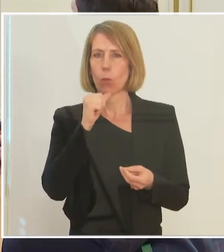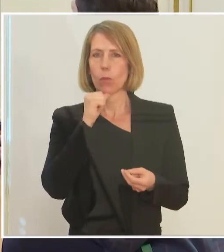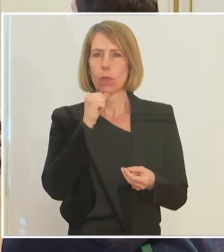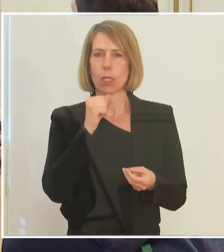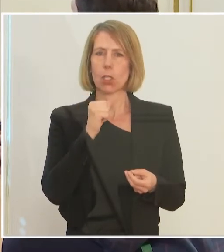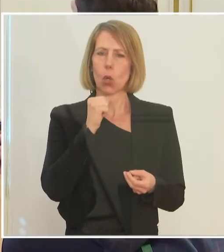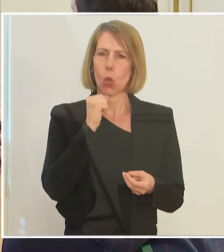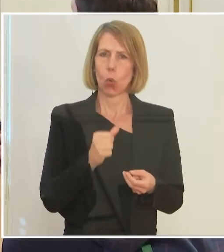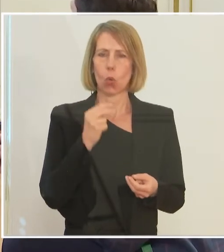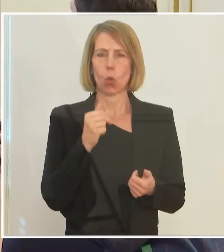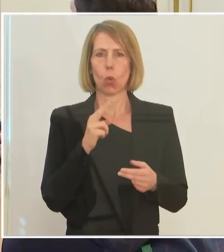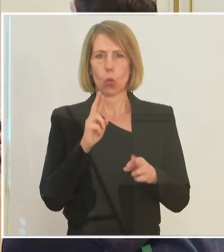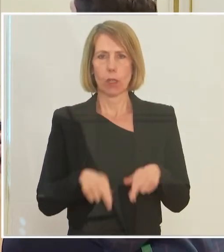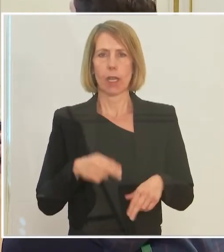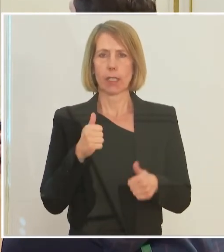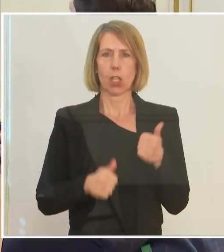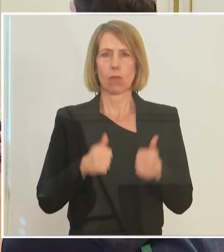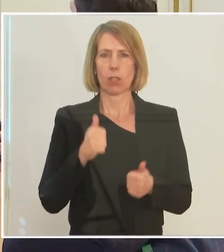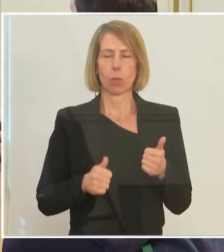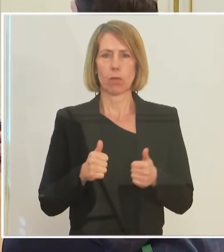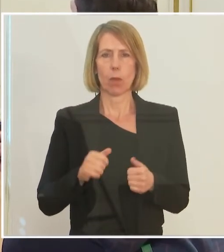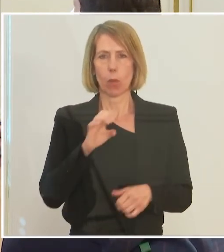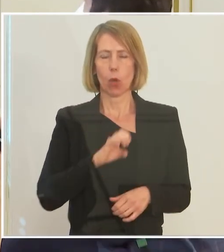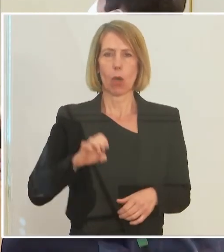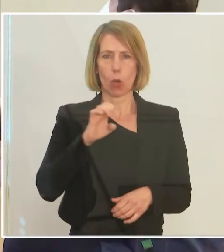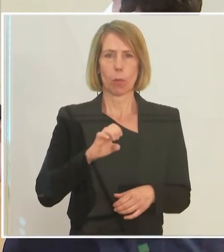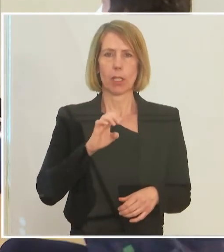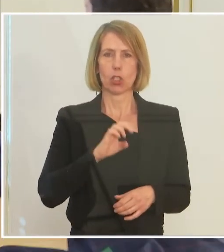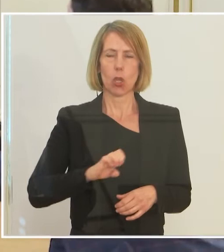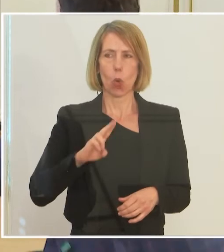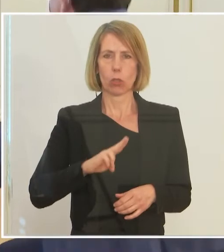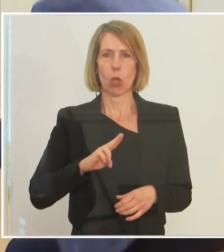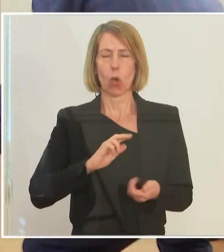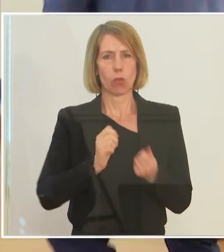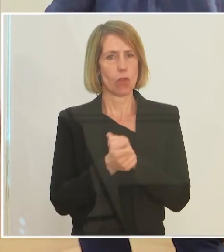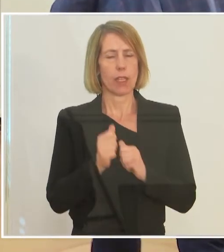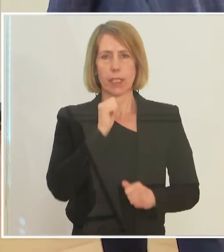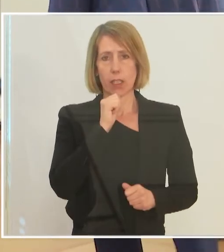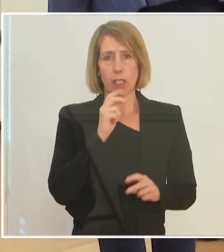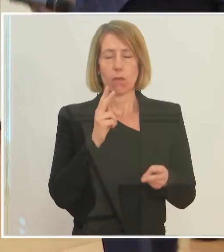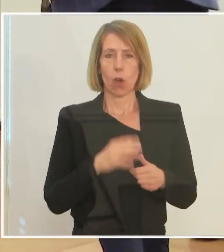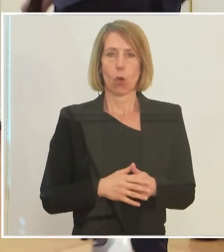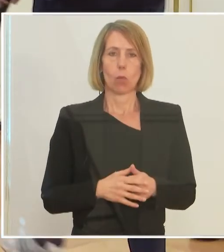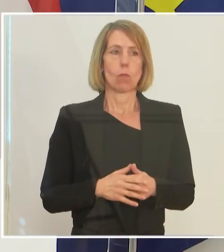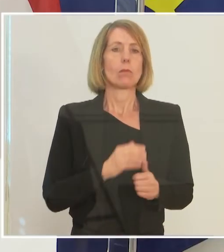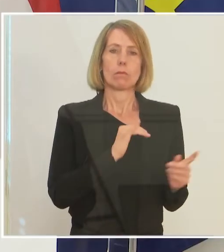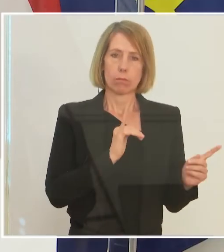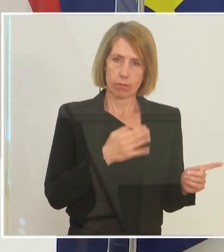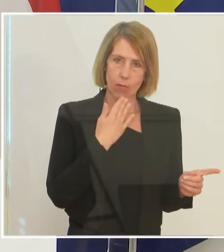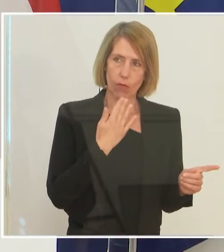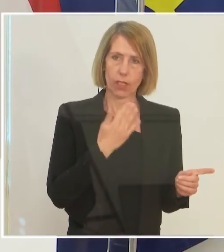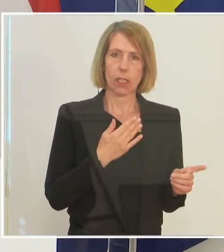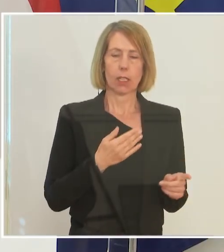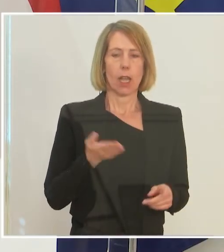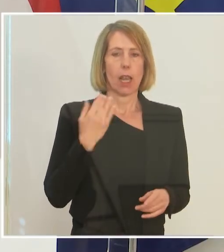Wettbewerb in der Europäischen Kommission zu ändern? Meine erste Frage. Vielen Dank. Ja, wir haben ja gerade letzte Woche eine Novelle